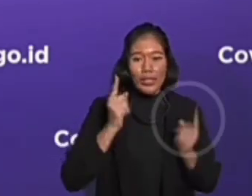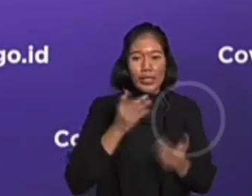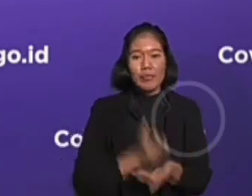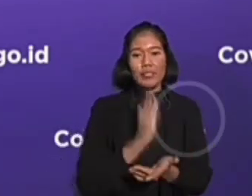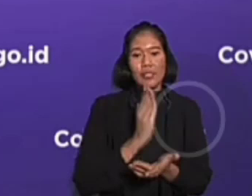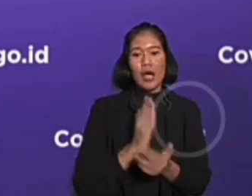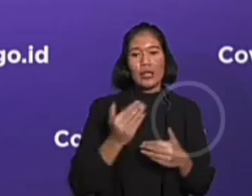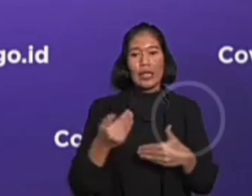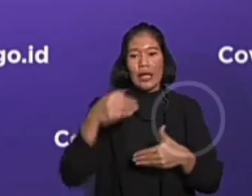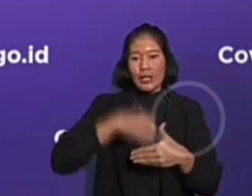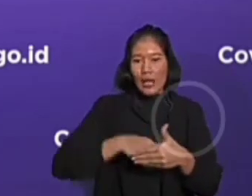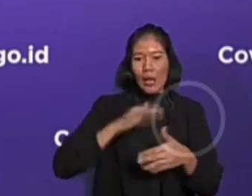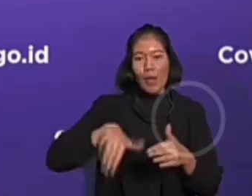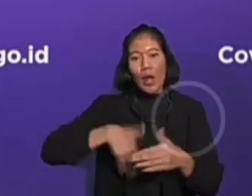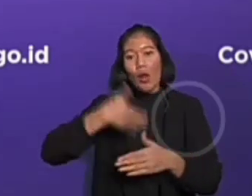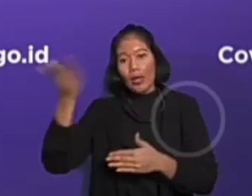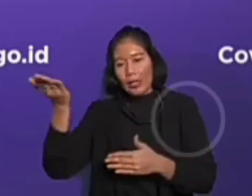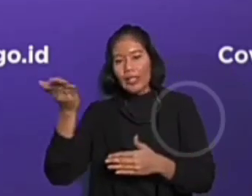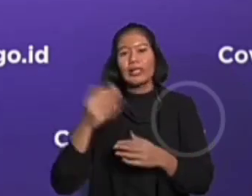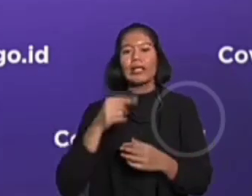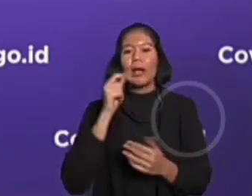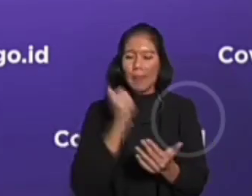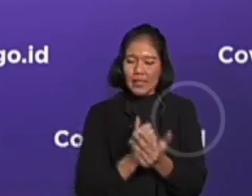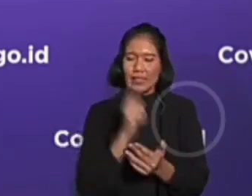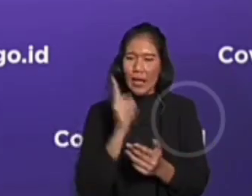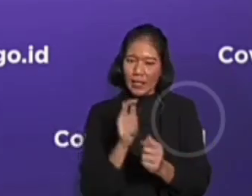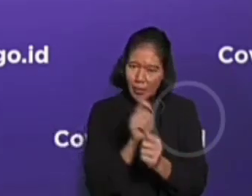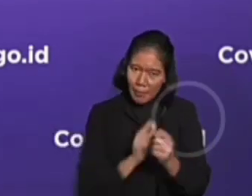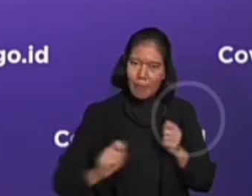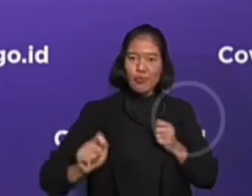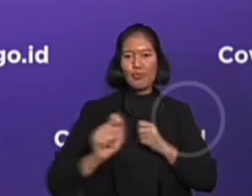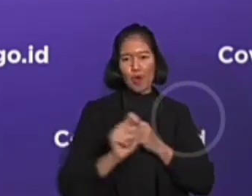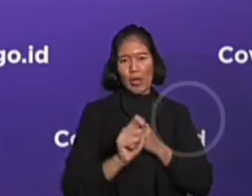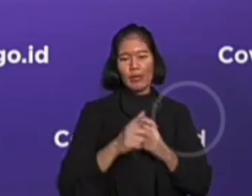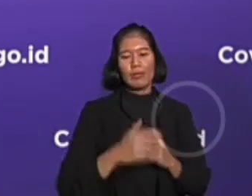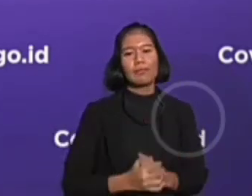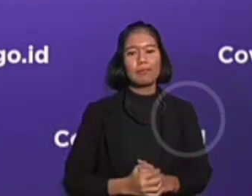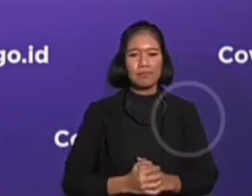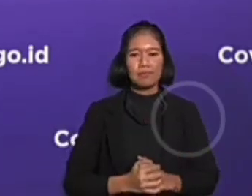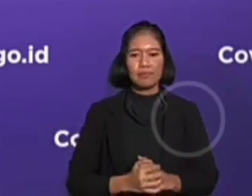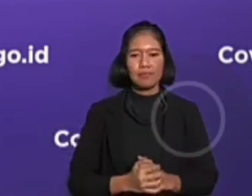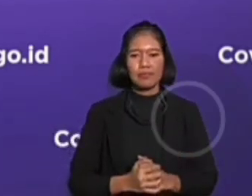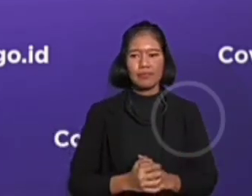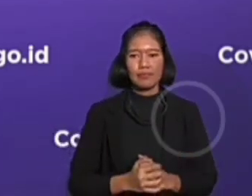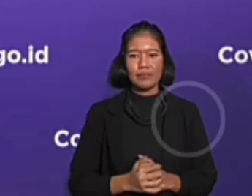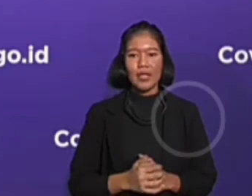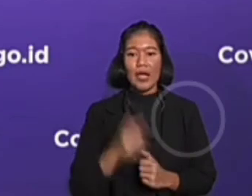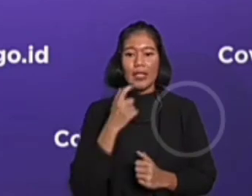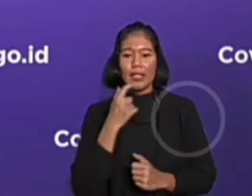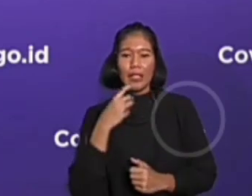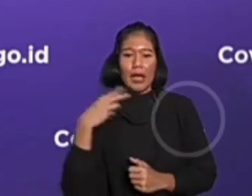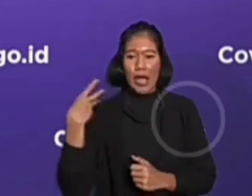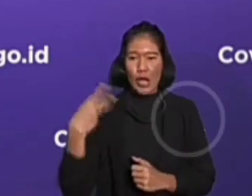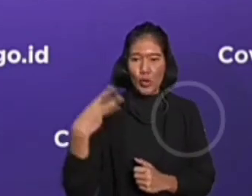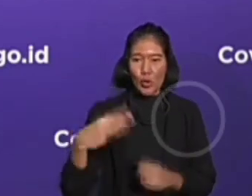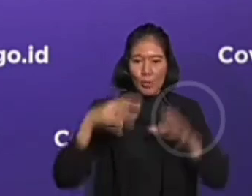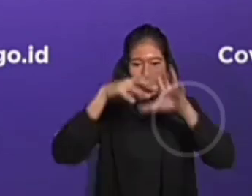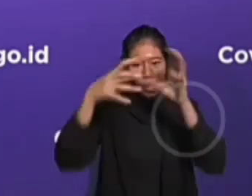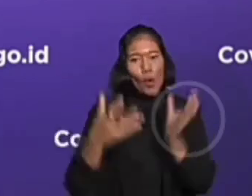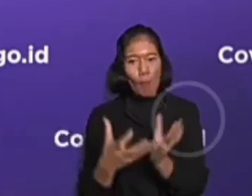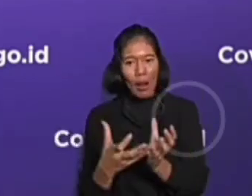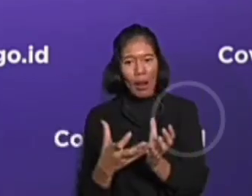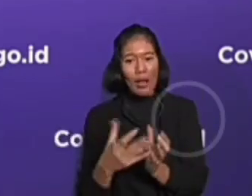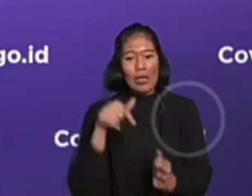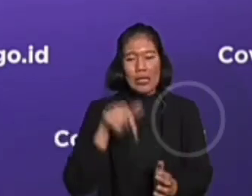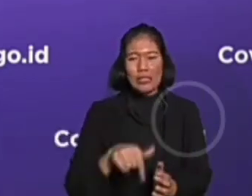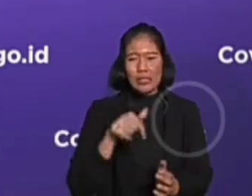luar negeri dunia akan mengalami perubahan secara unpredictable. Relasi ekonomi politik global sudah